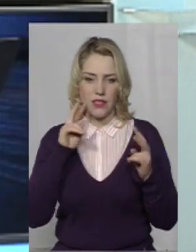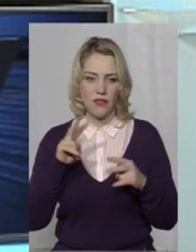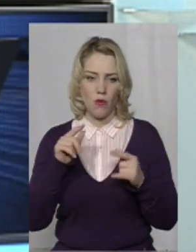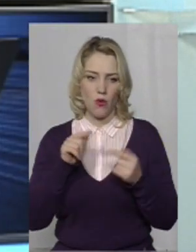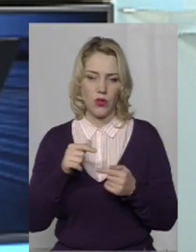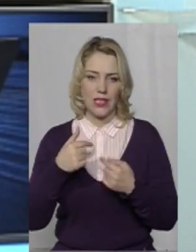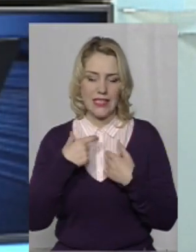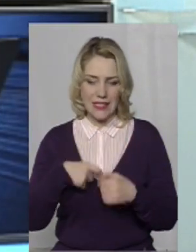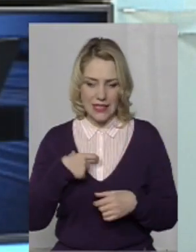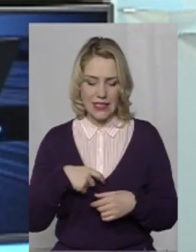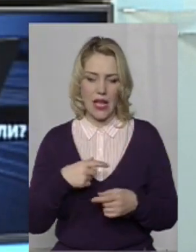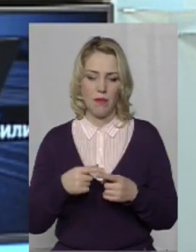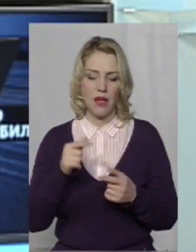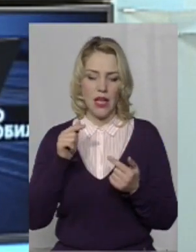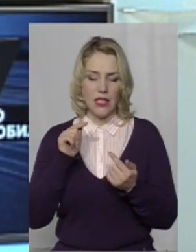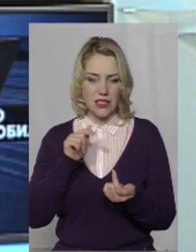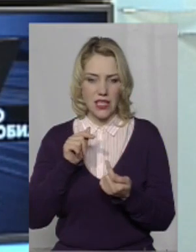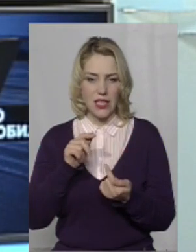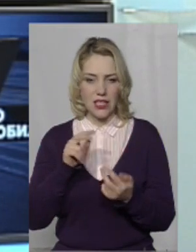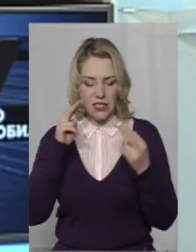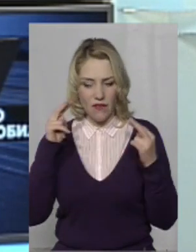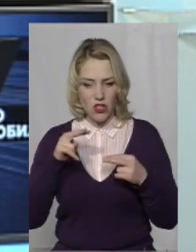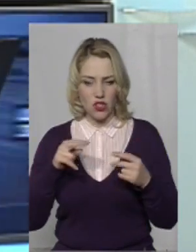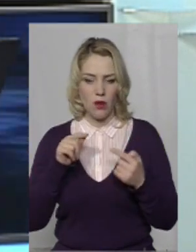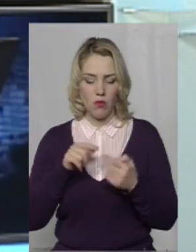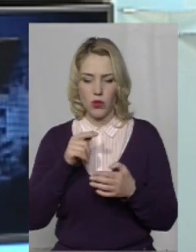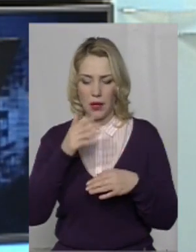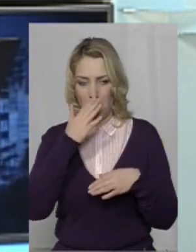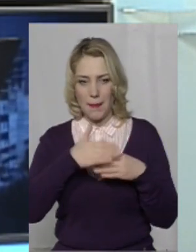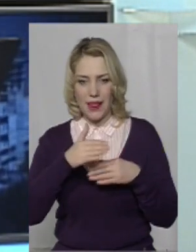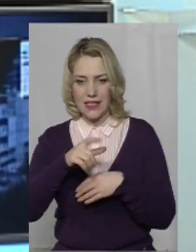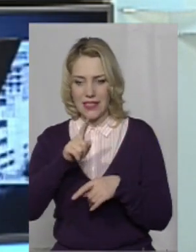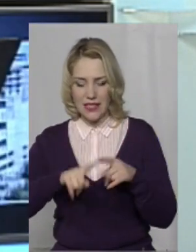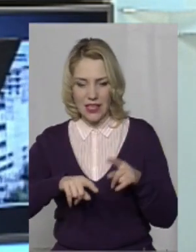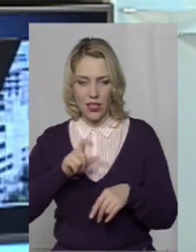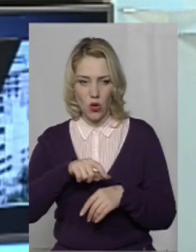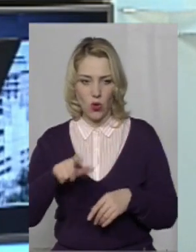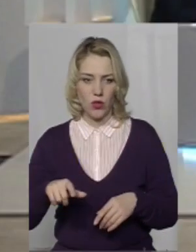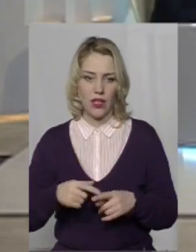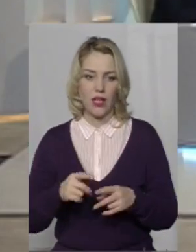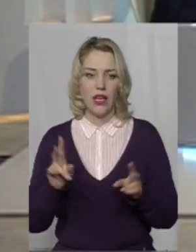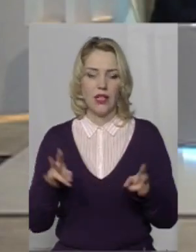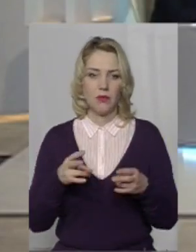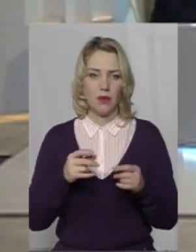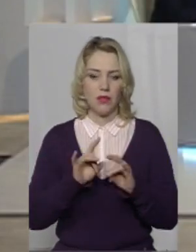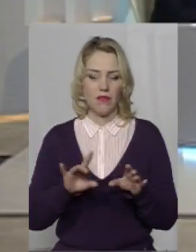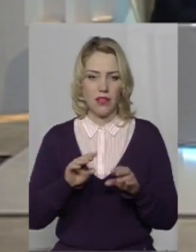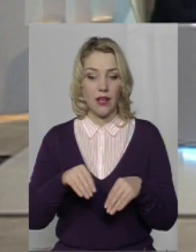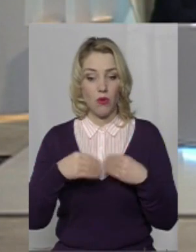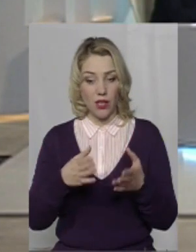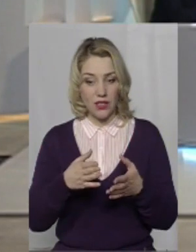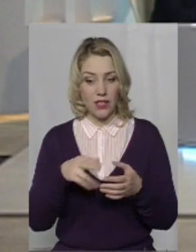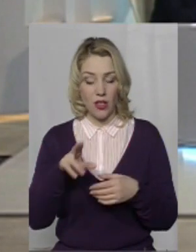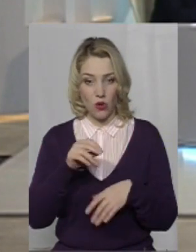своїх родичів, близьких. І, звісно, першим давати будь-яке пояснення для панів поліцейських, обов'язково треба